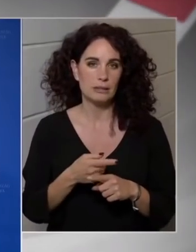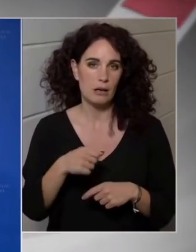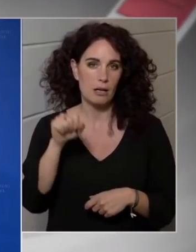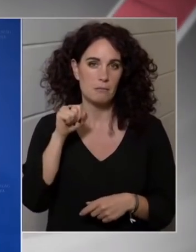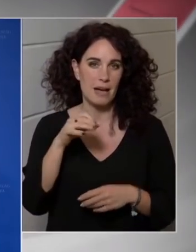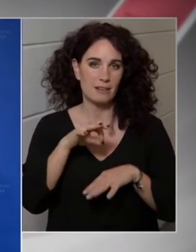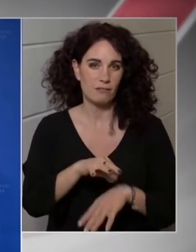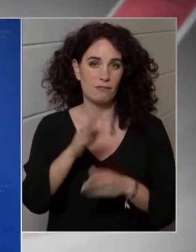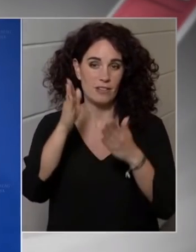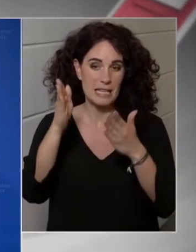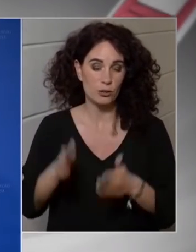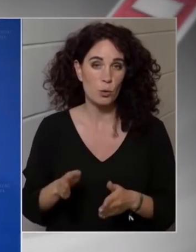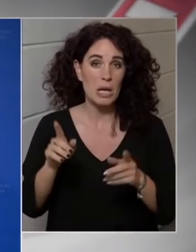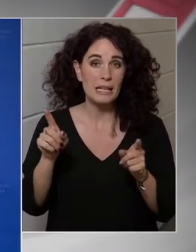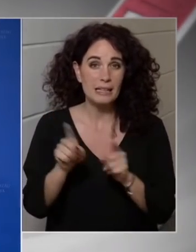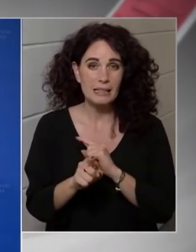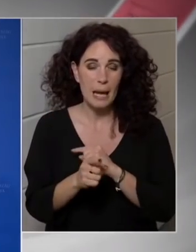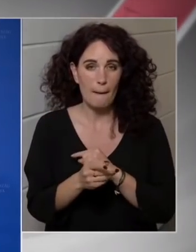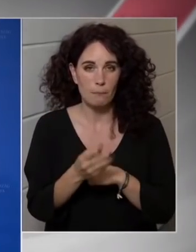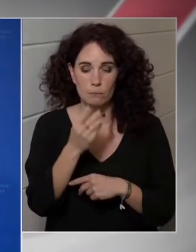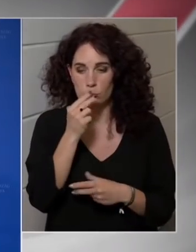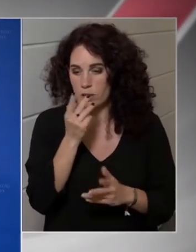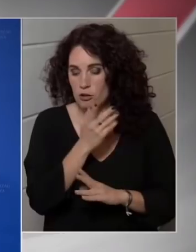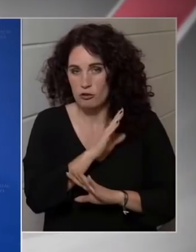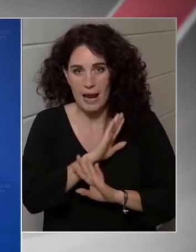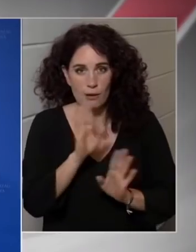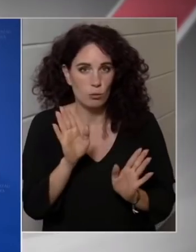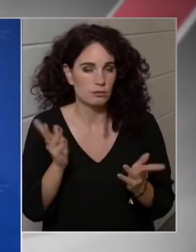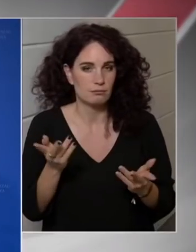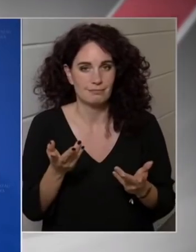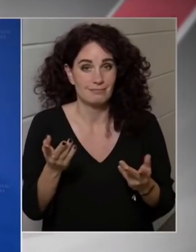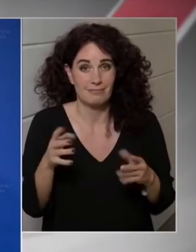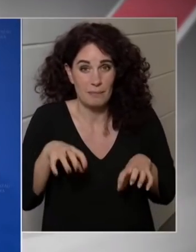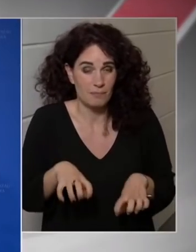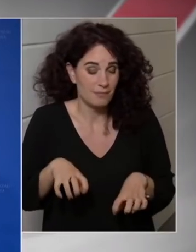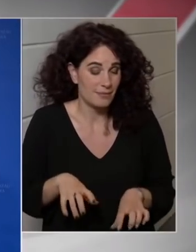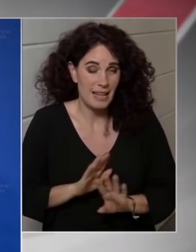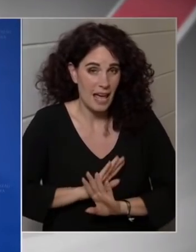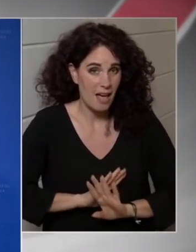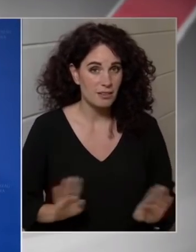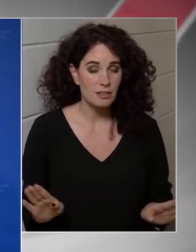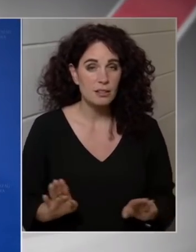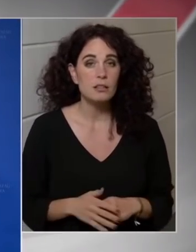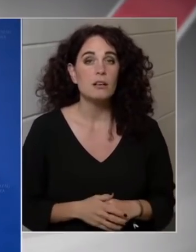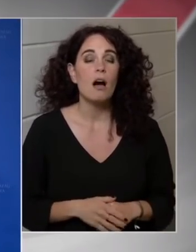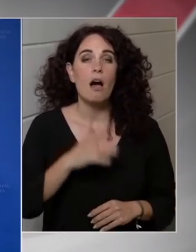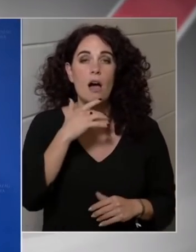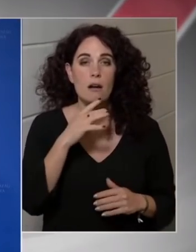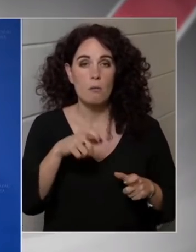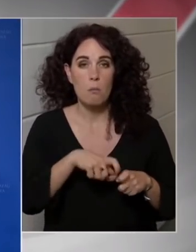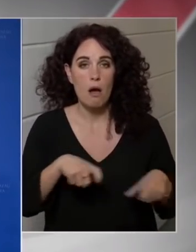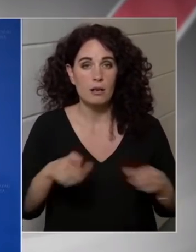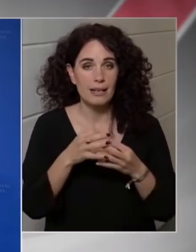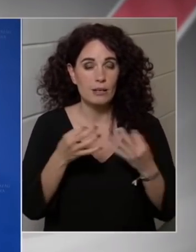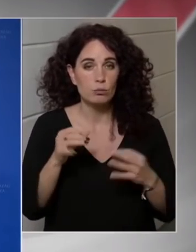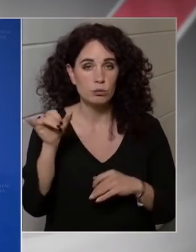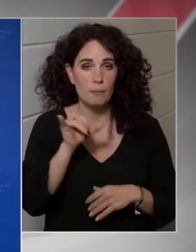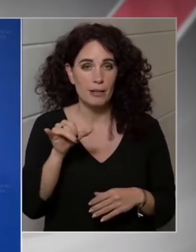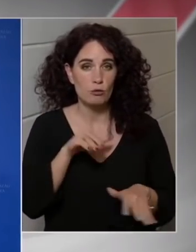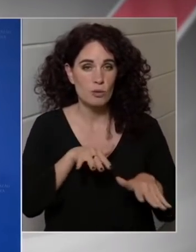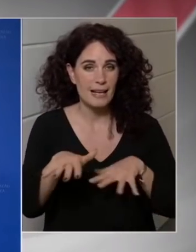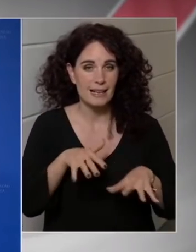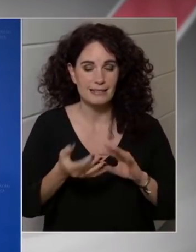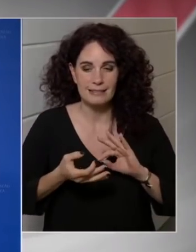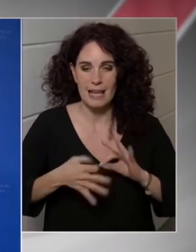ilyen padarságot egész egyszerűen szerintem nem tehet meg. A rakpartok nélkül Budapest közekedése teljes